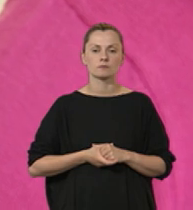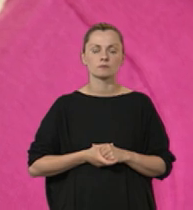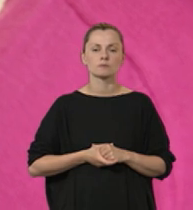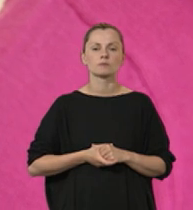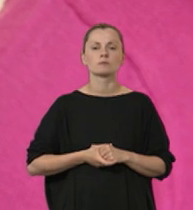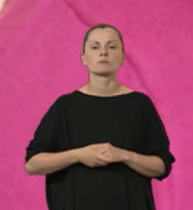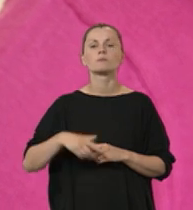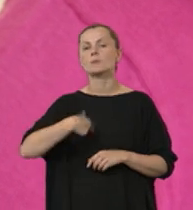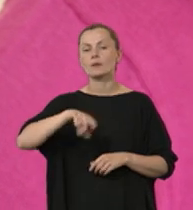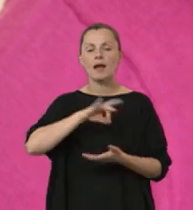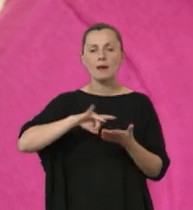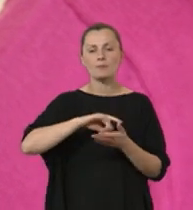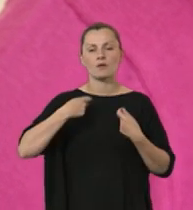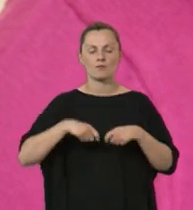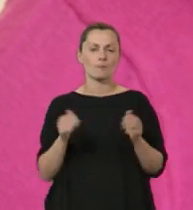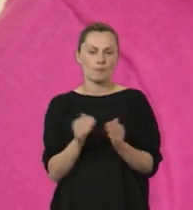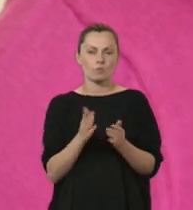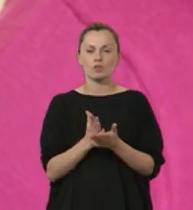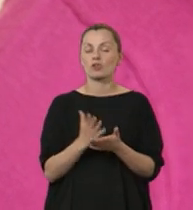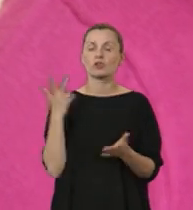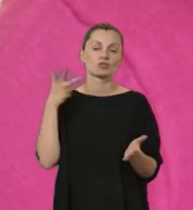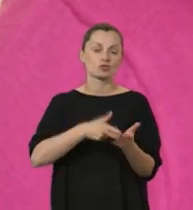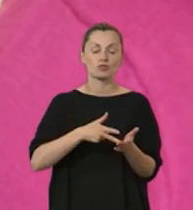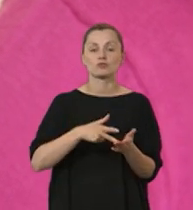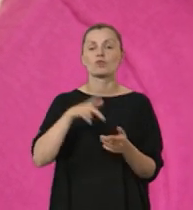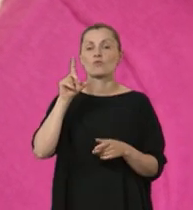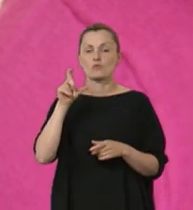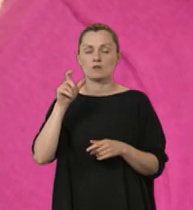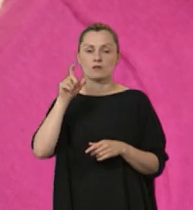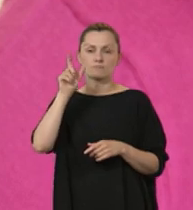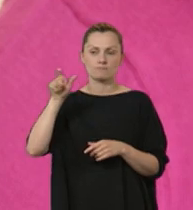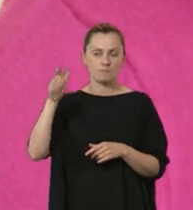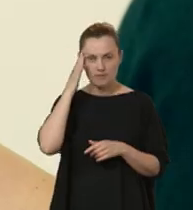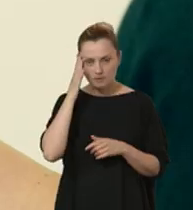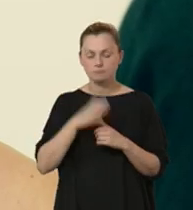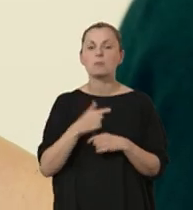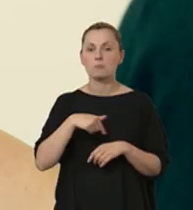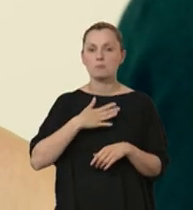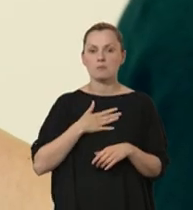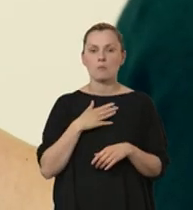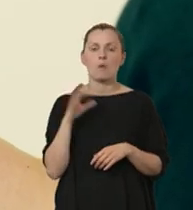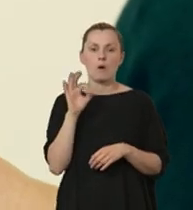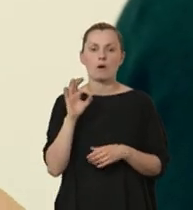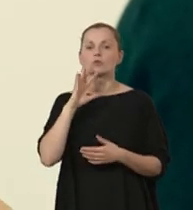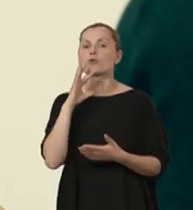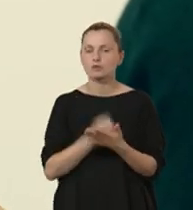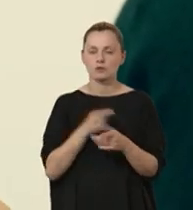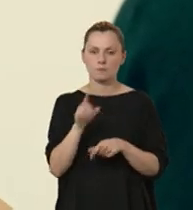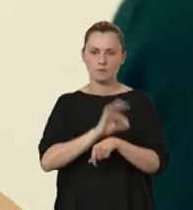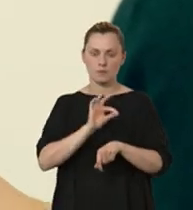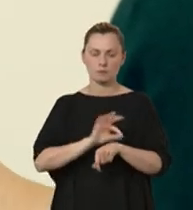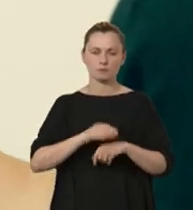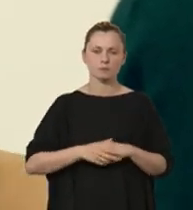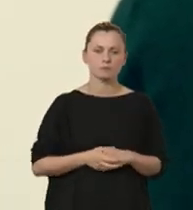Jesteśmy gminą wiejską niewielką, bo tylko 3200 mieszkańców i mieliśmy możliwość skorzystania z tego projektu.